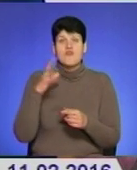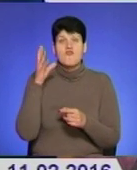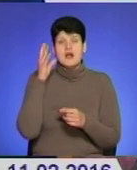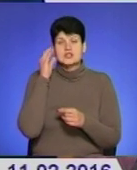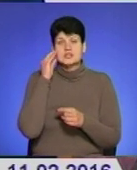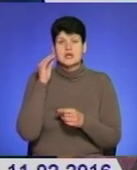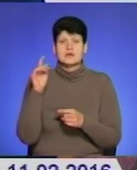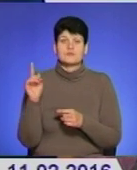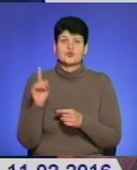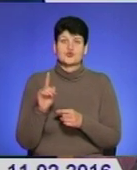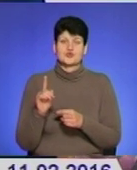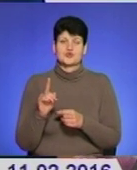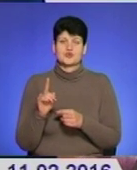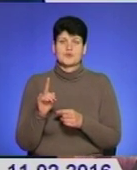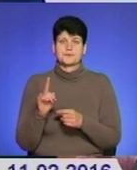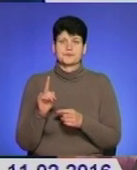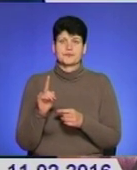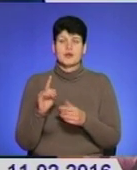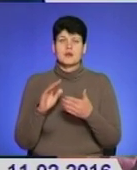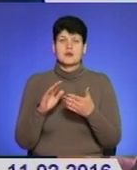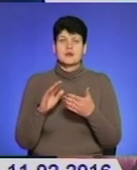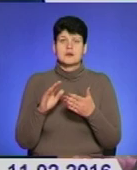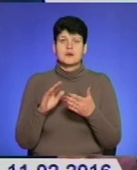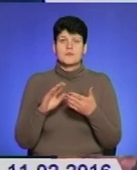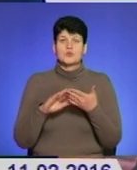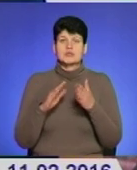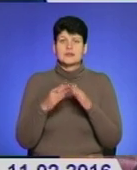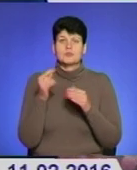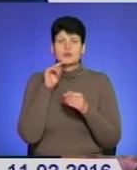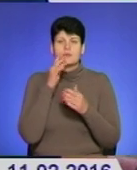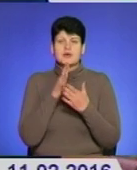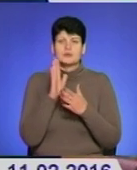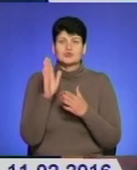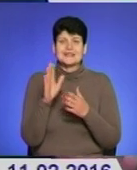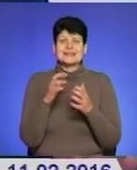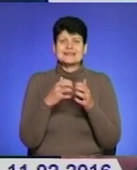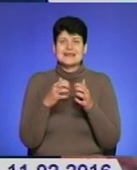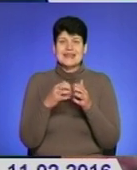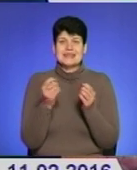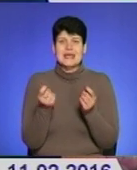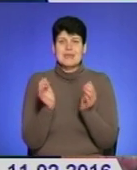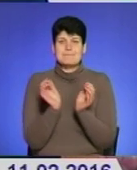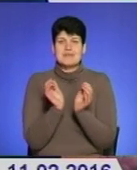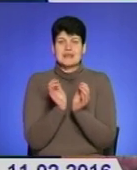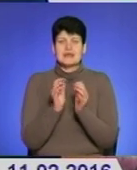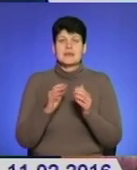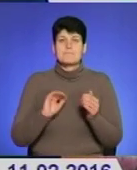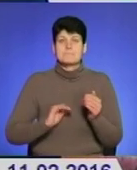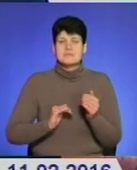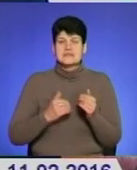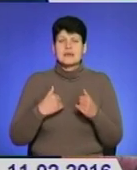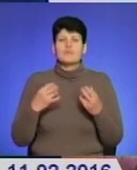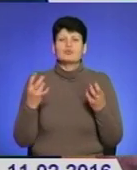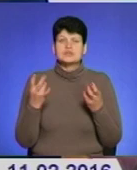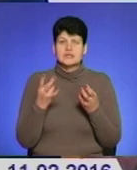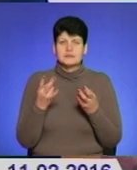укладом економіки повинен бути середній малий бізнес, там потрібна якраз така техніка, яка виробляється,